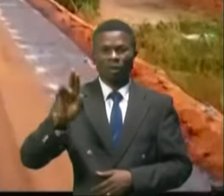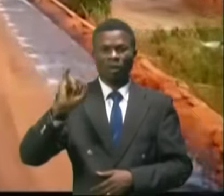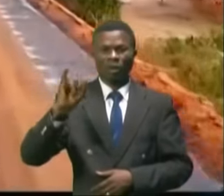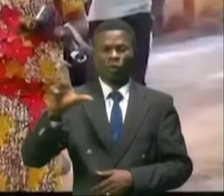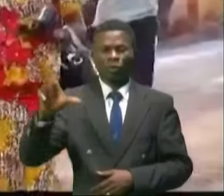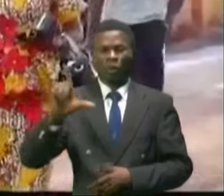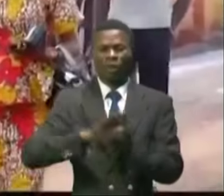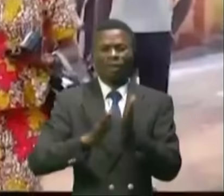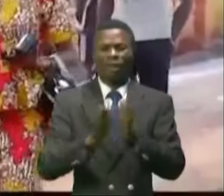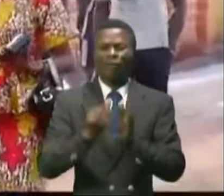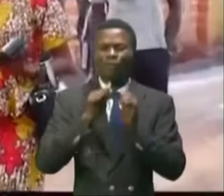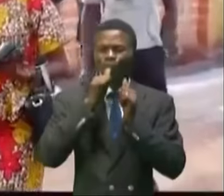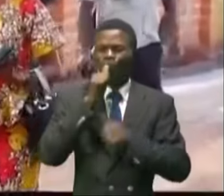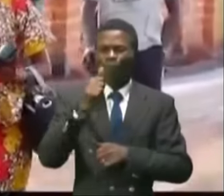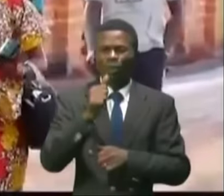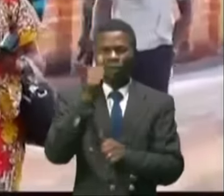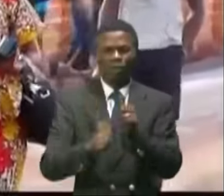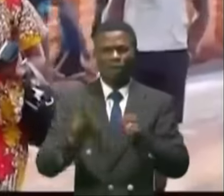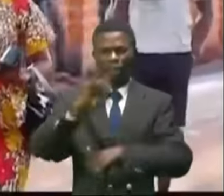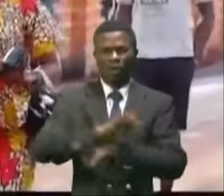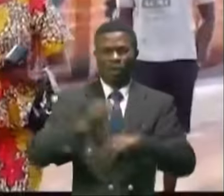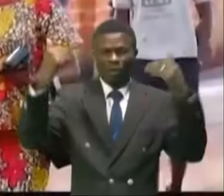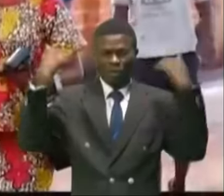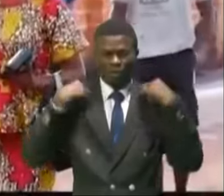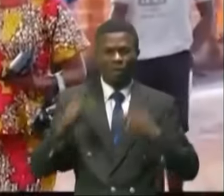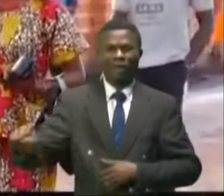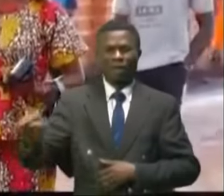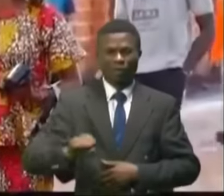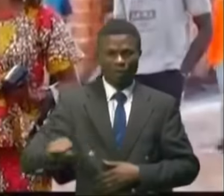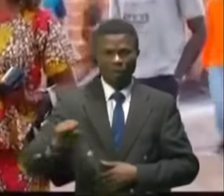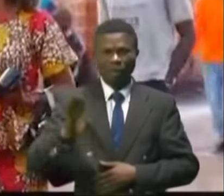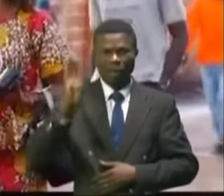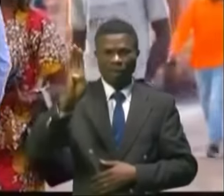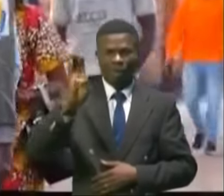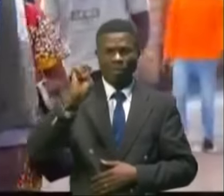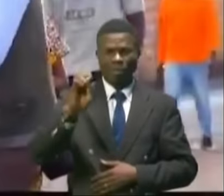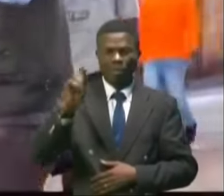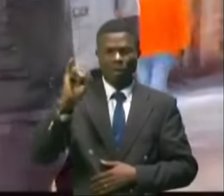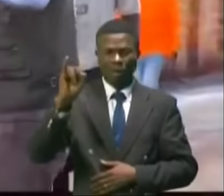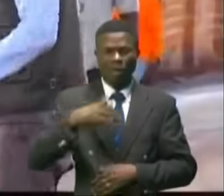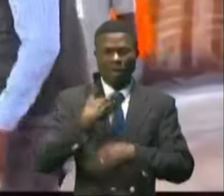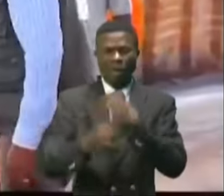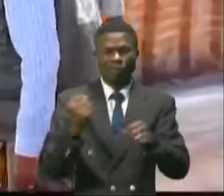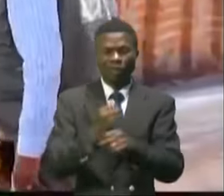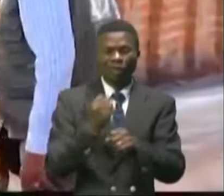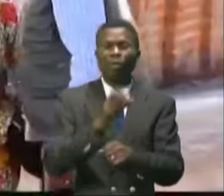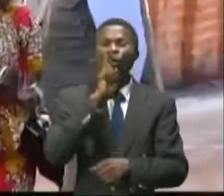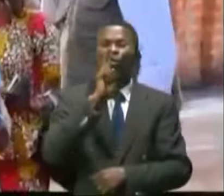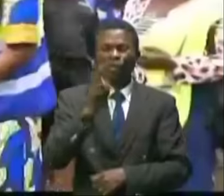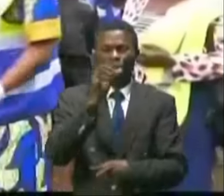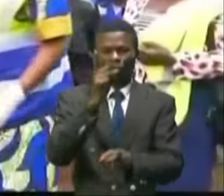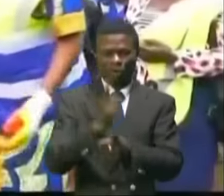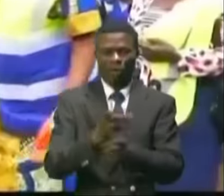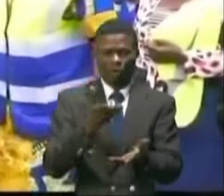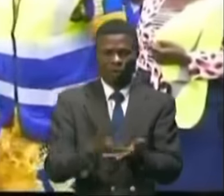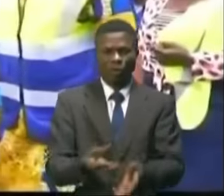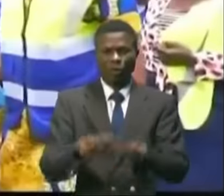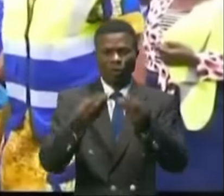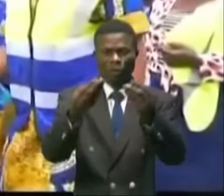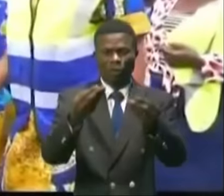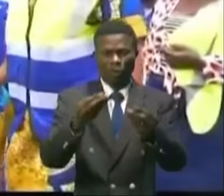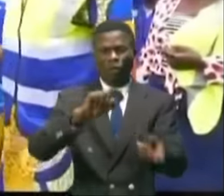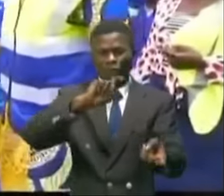du jour au jour. Son chef Betty Kando Kato qui s'illustre par des actions concrètes apportant des